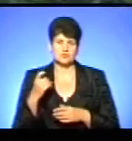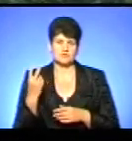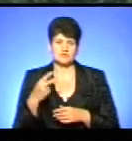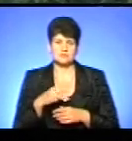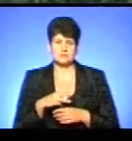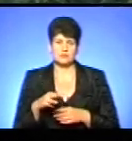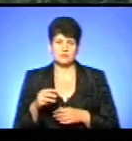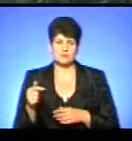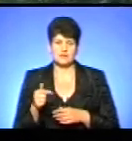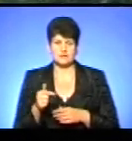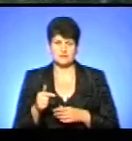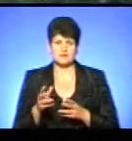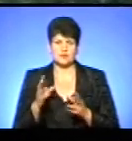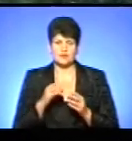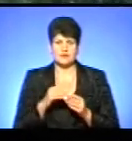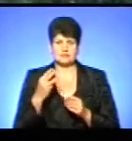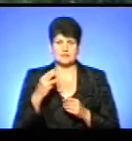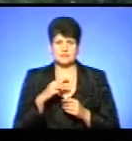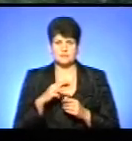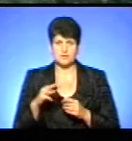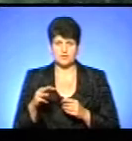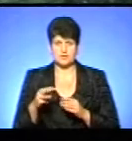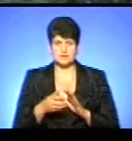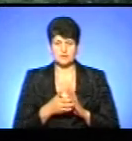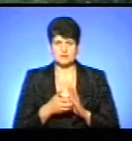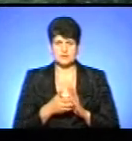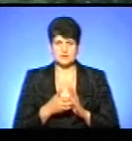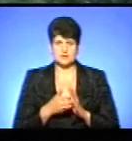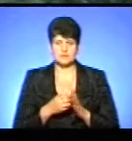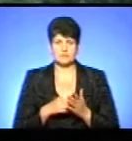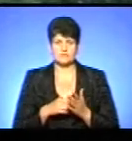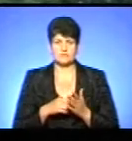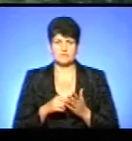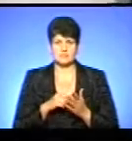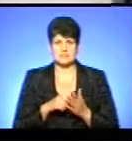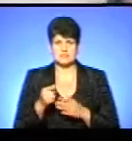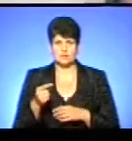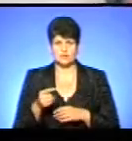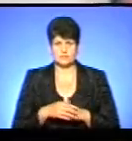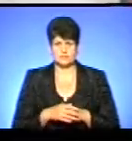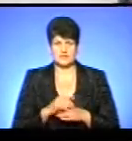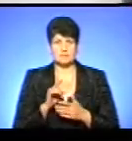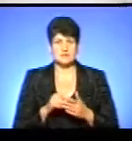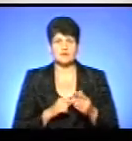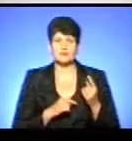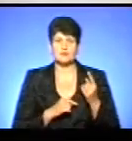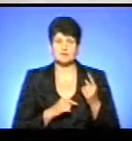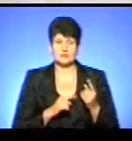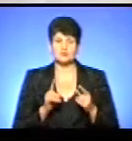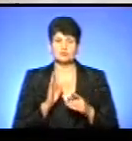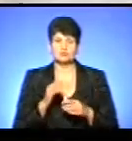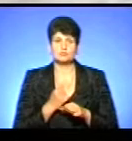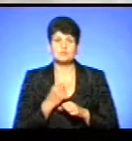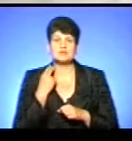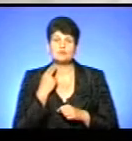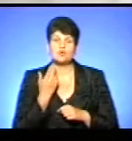мільйонів гривень. З рахуванням цих 30 мільйонів, які недостатні для міста Термас. Питання одне, що ми будемо робити з